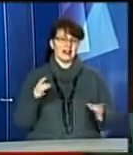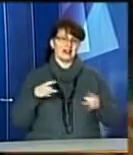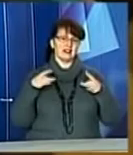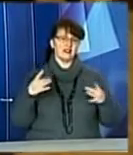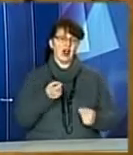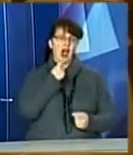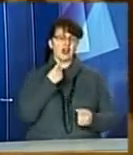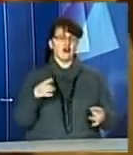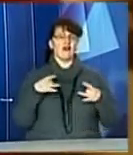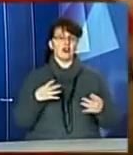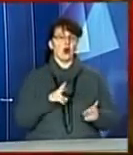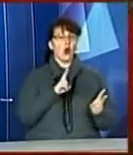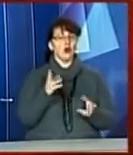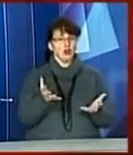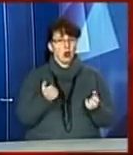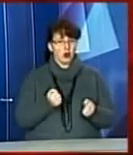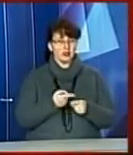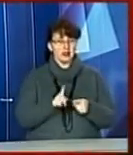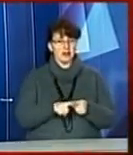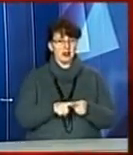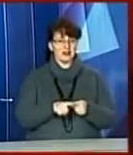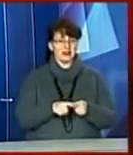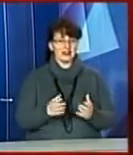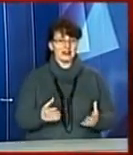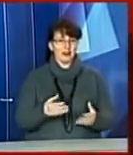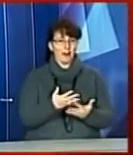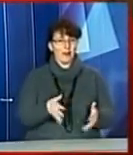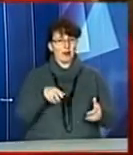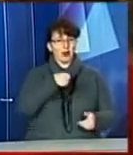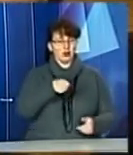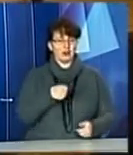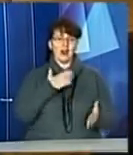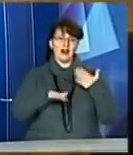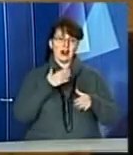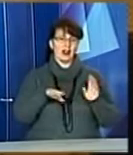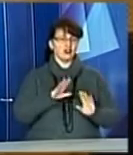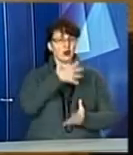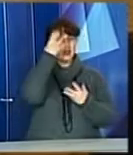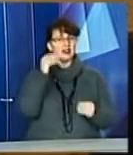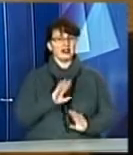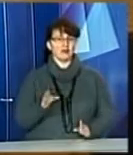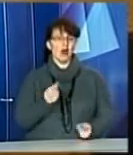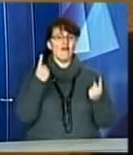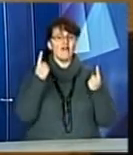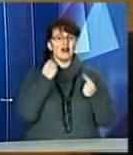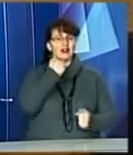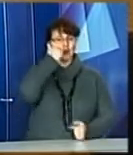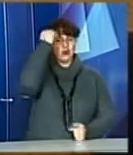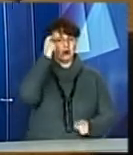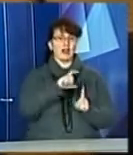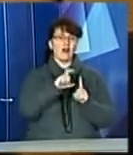Потребуючі, які вже отримали пасхальні пакунки, раді, що у такі дні про них не забувають. Велику подяку висловити